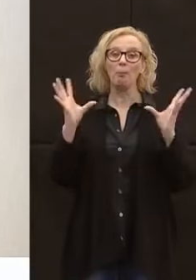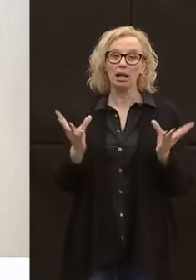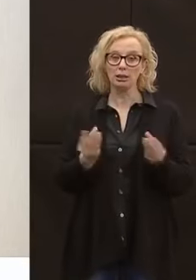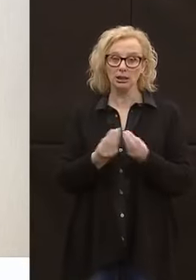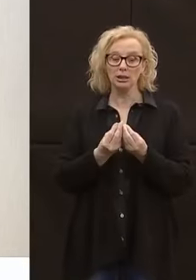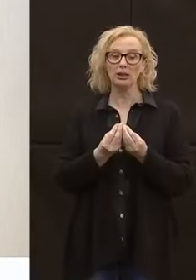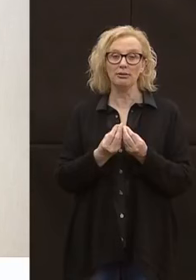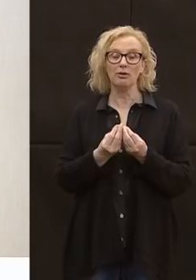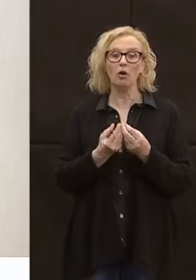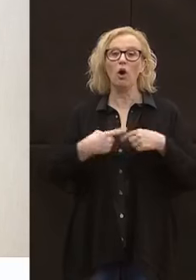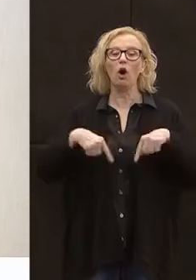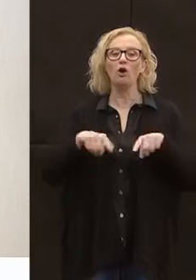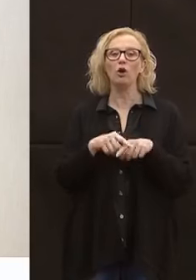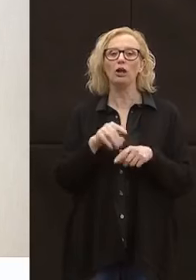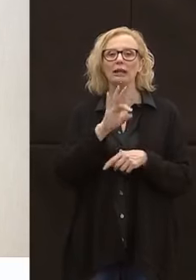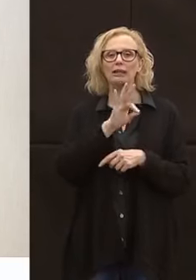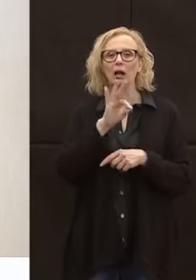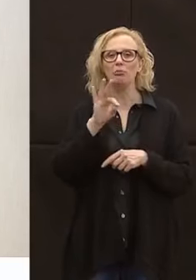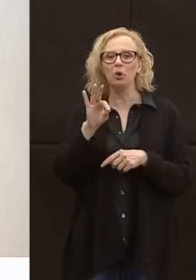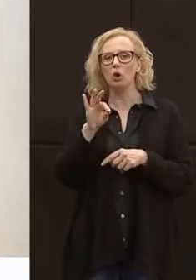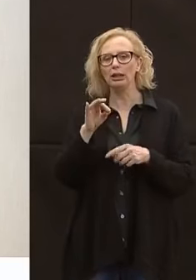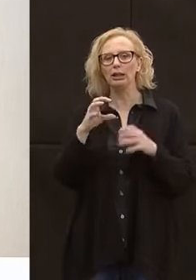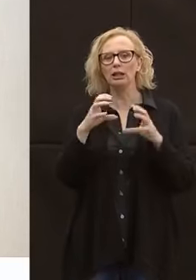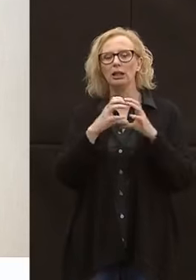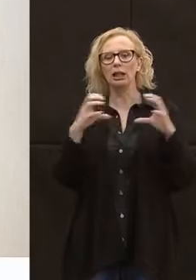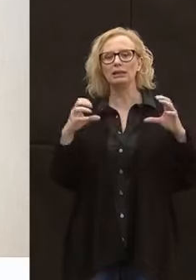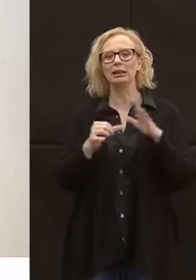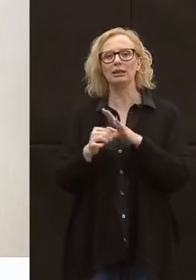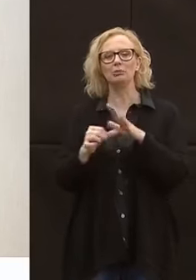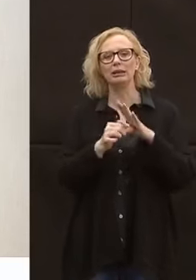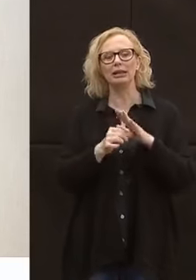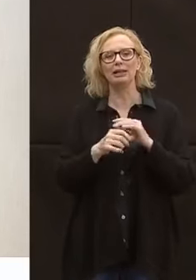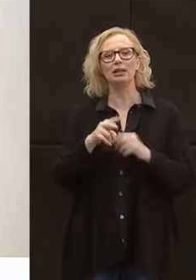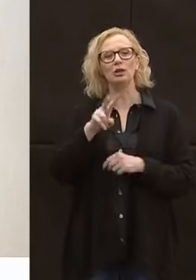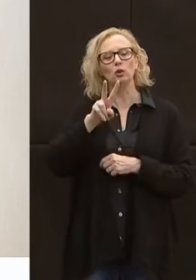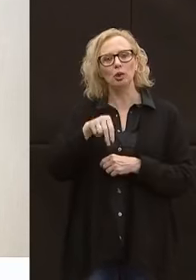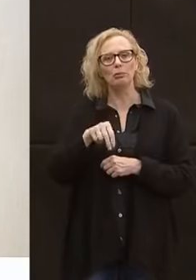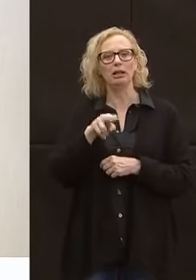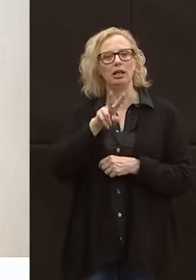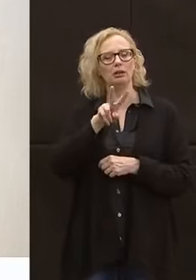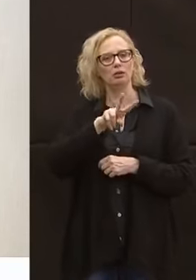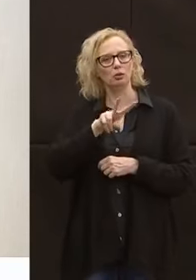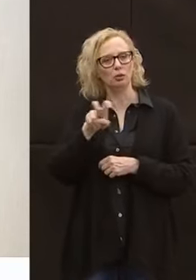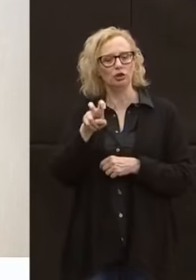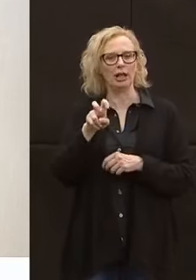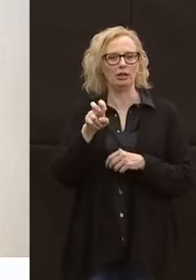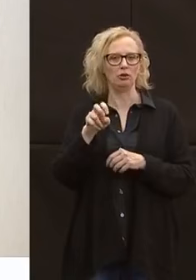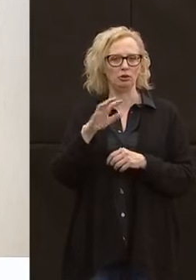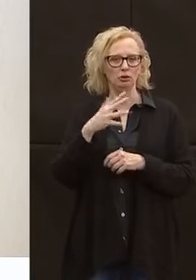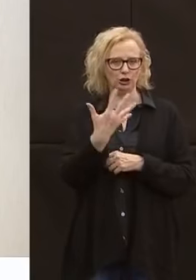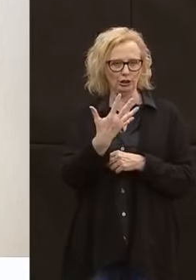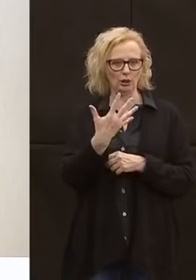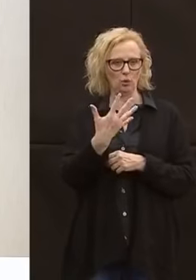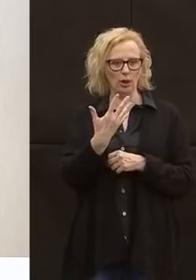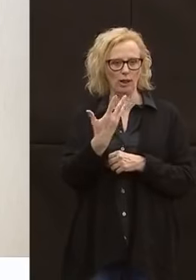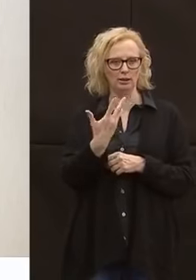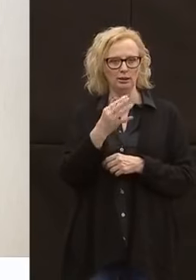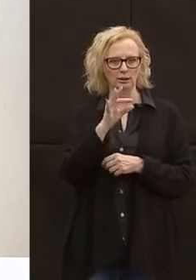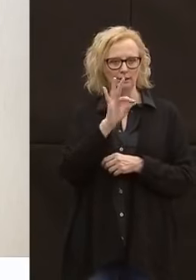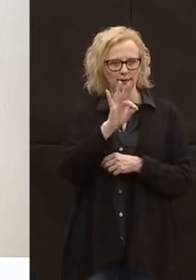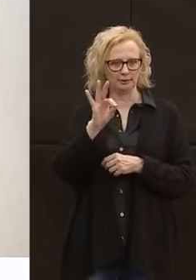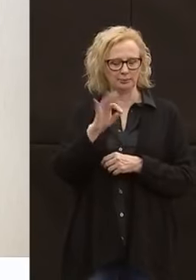effettuato tamponi su personale dell'azienda per numero 2.705 unità di